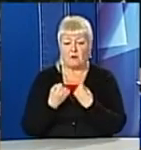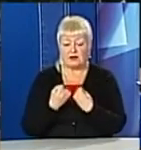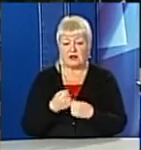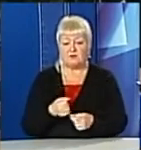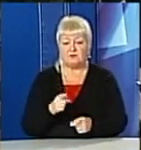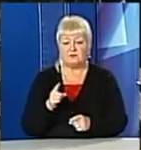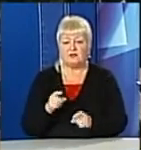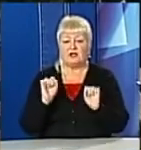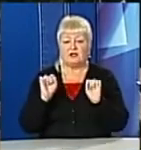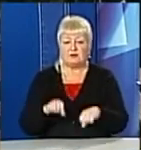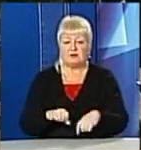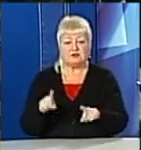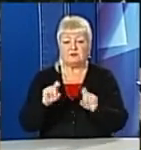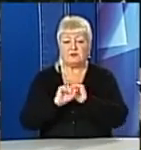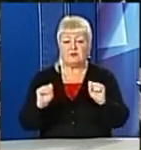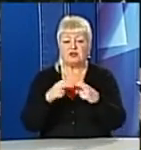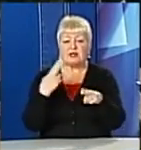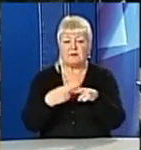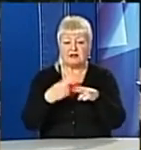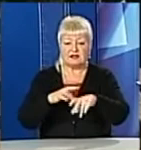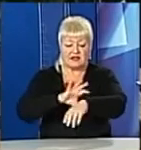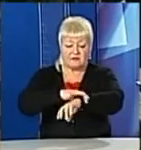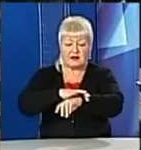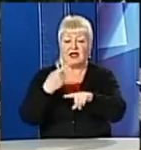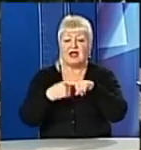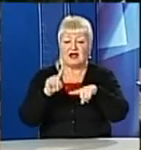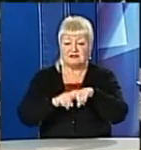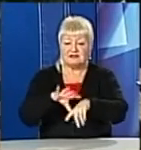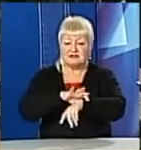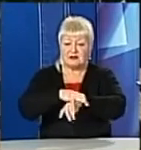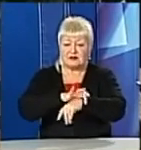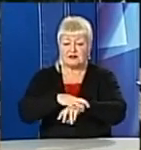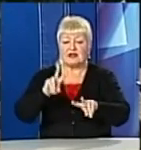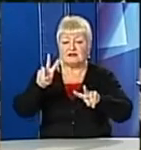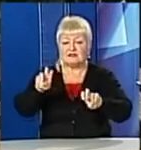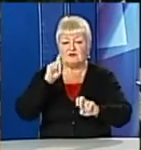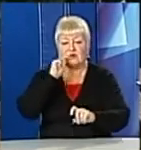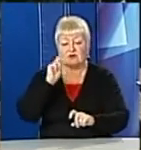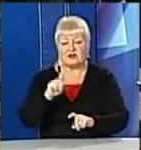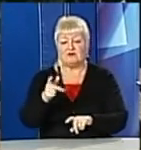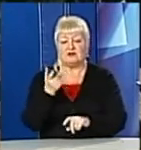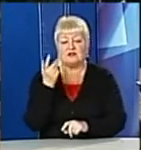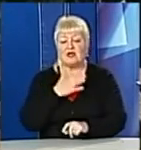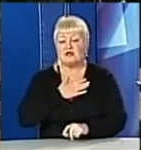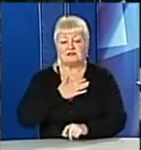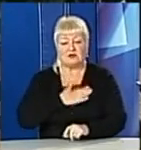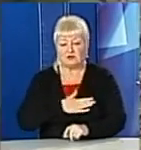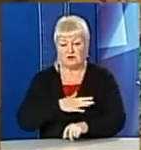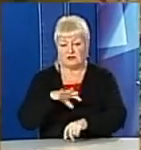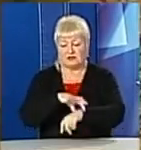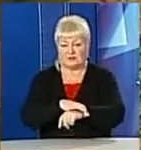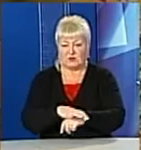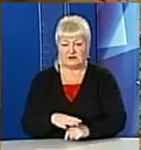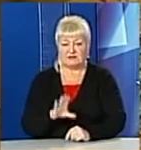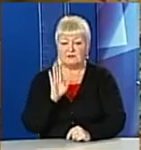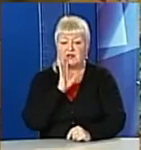можна носити металеві браслетики, але ось ці браслетики, символи України, вони з задоволенням носять.